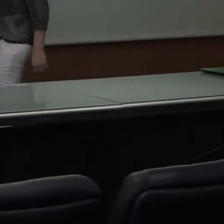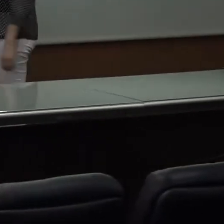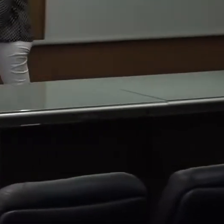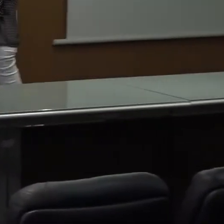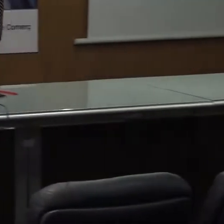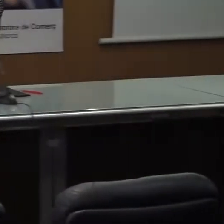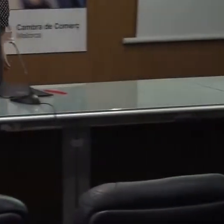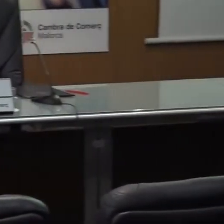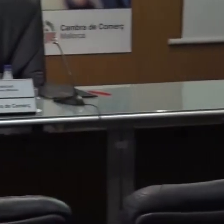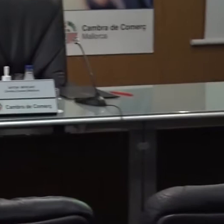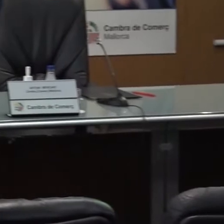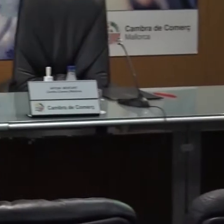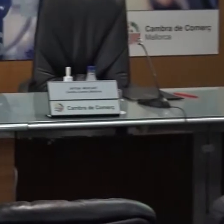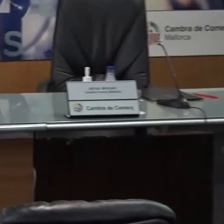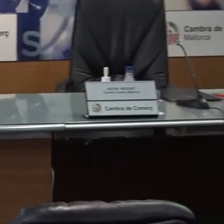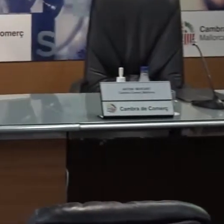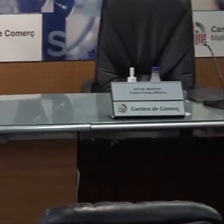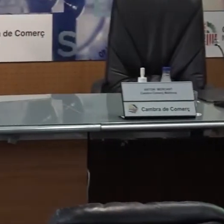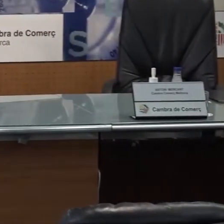Gràcies per